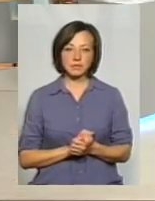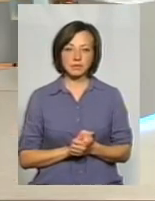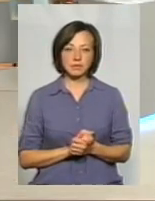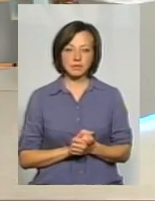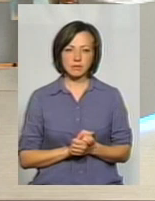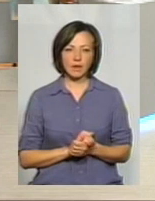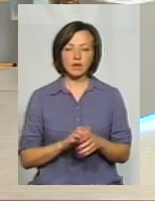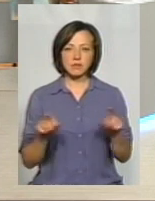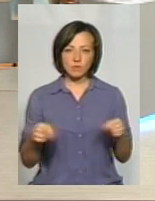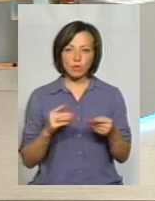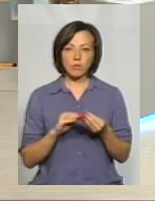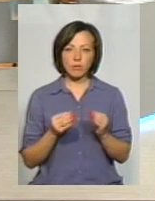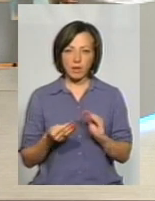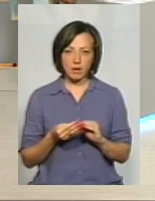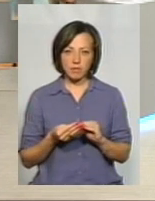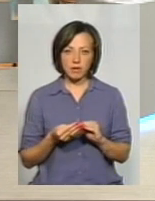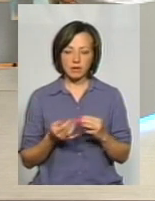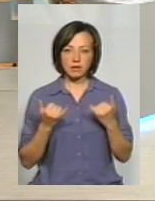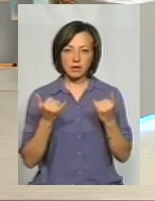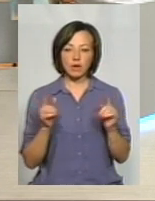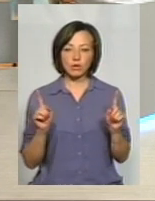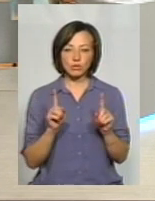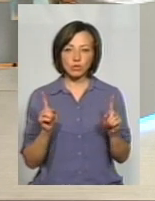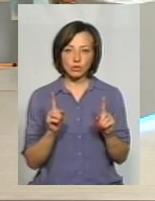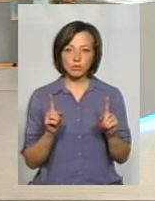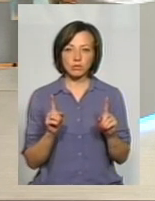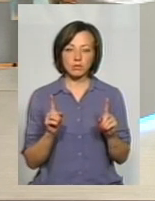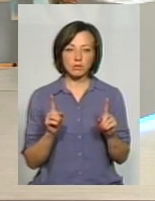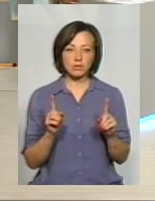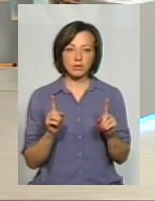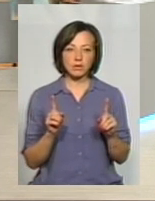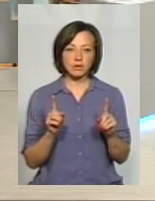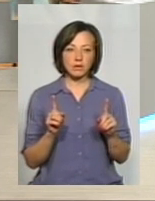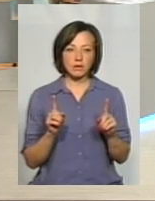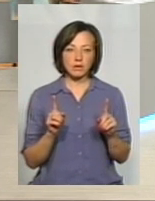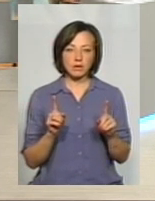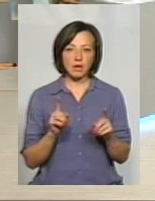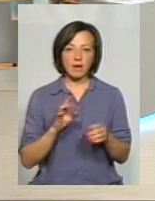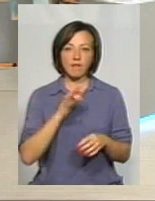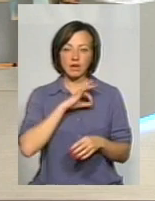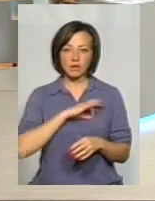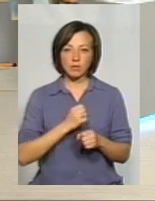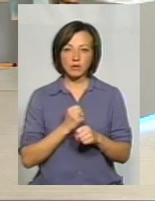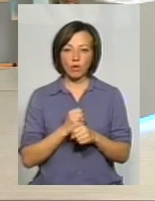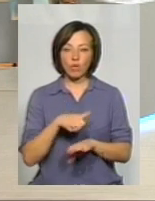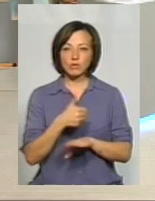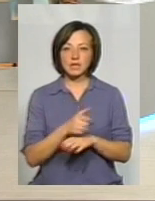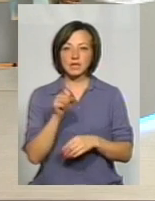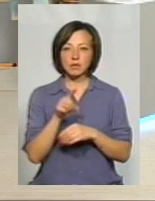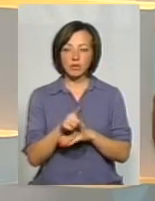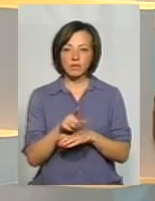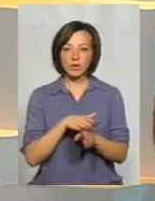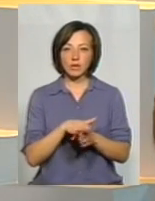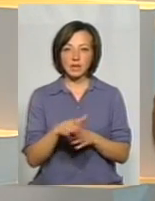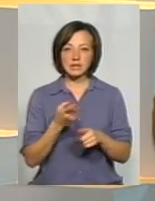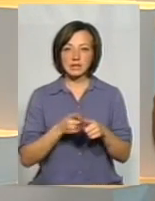проблеми. Для того, щоб вони оперативно реагували, тим більше, що основність замовних виконання і робіт, це